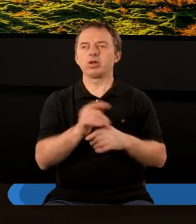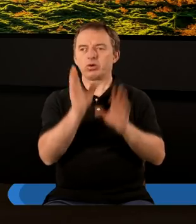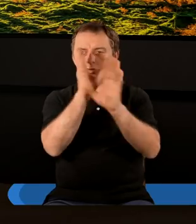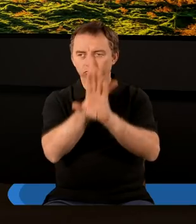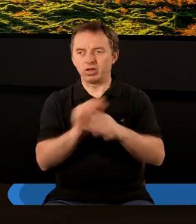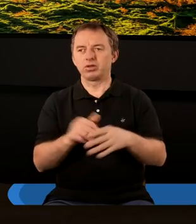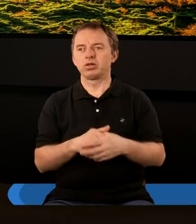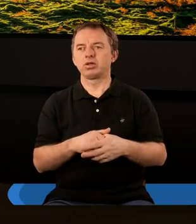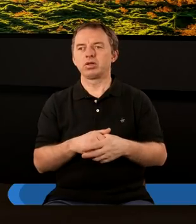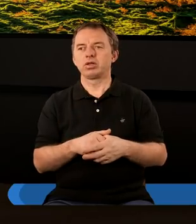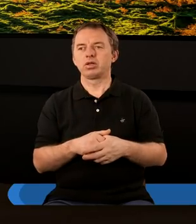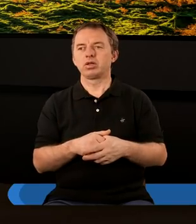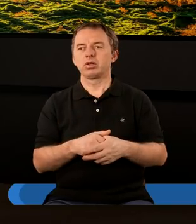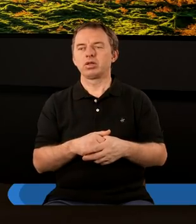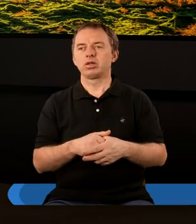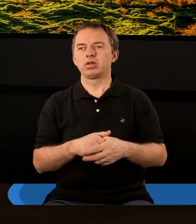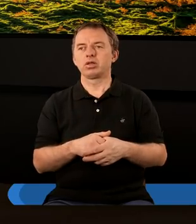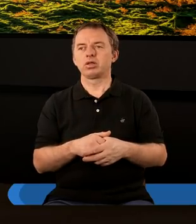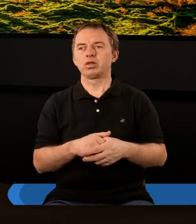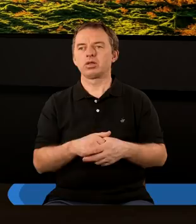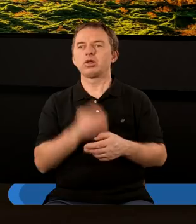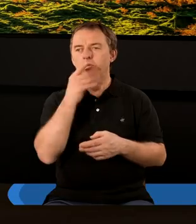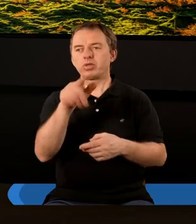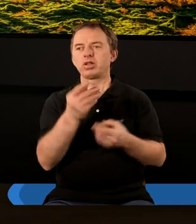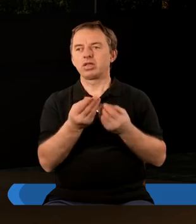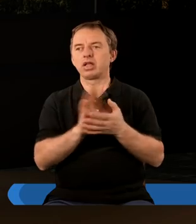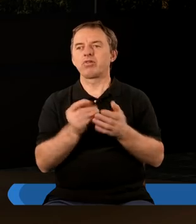czy coś go uwielbiać? Ale co mówi mi tak samo ten tekst? Więcej.